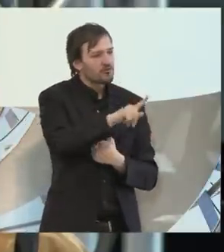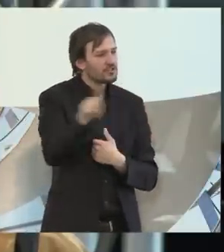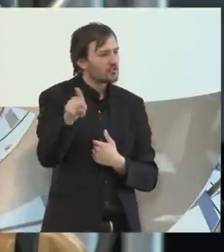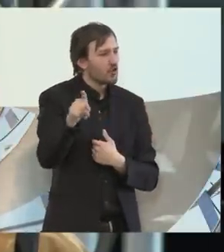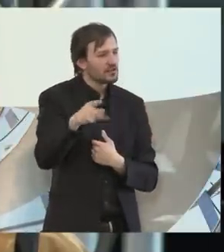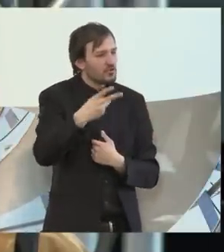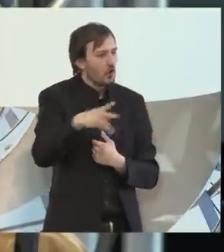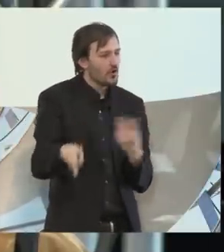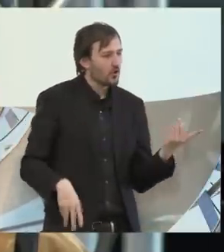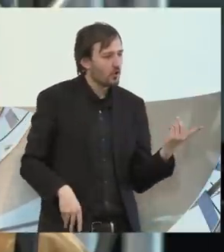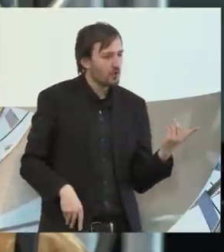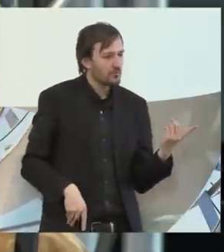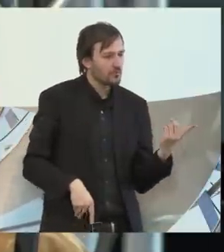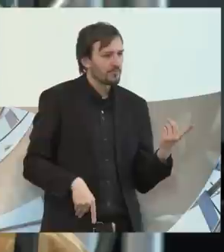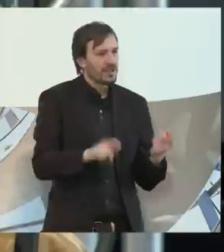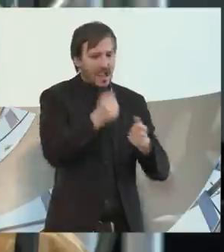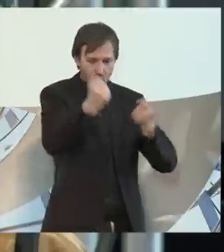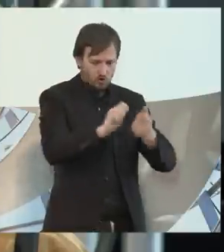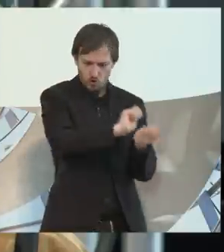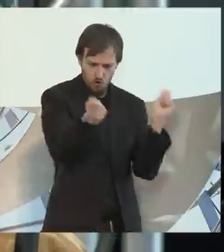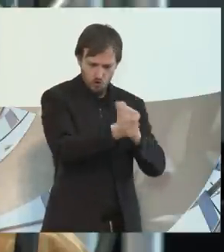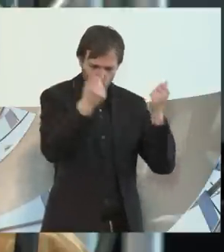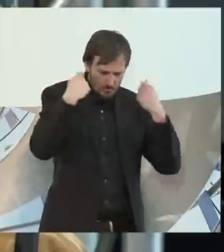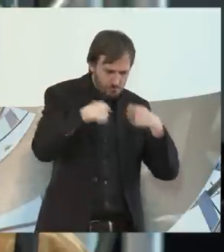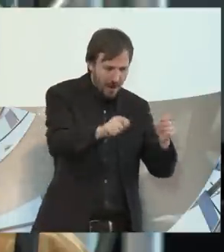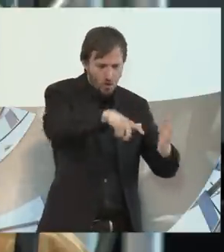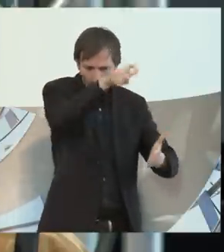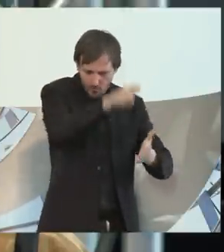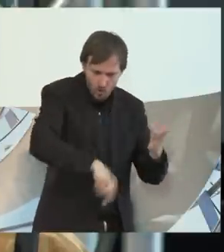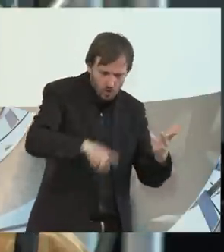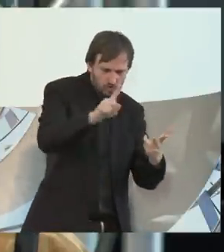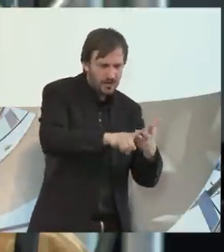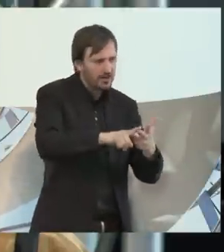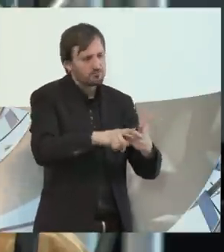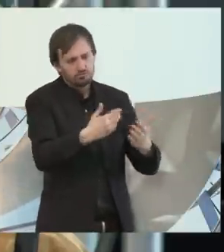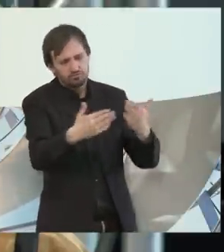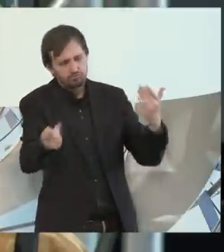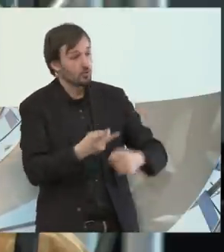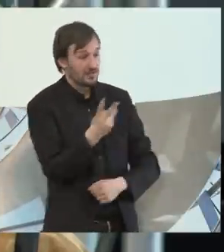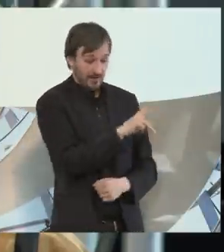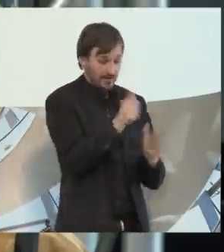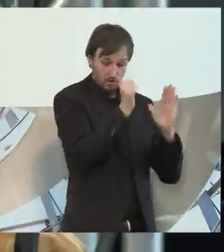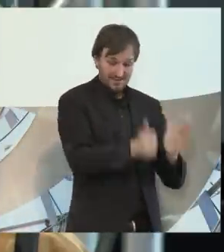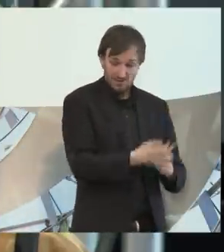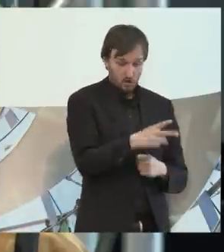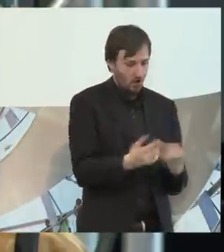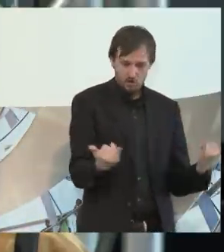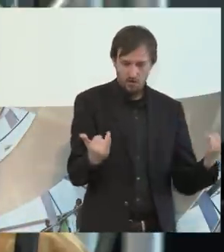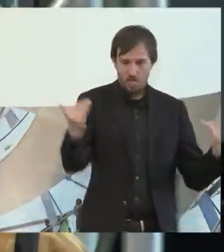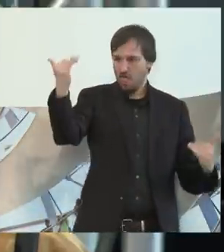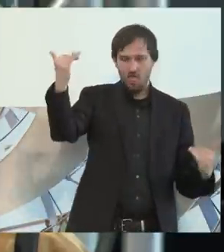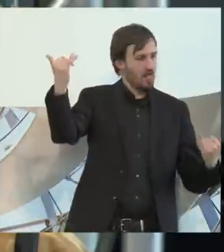gekommen. Allein für das Auto, für den Umbau und für den Führerschein. Mit den 2.600 Euro komme ich da nicht weit.